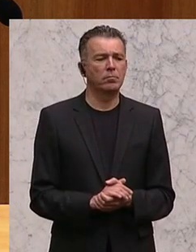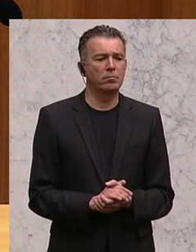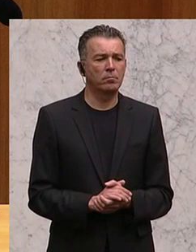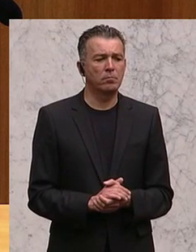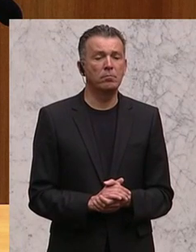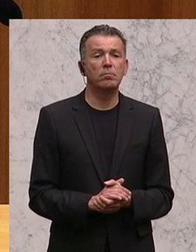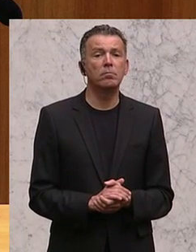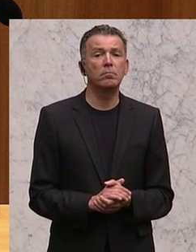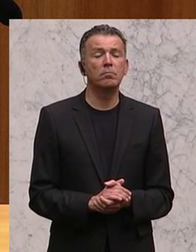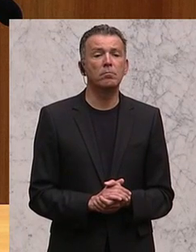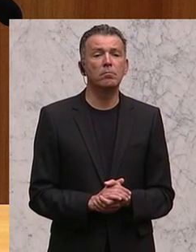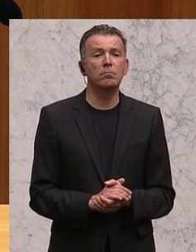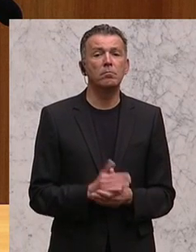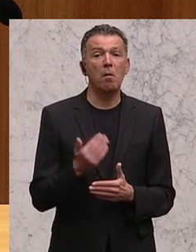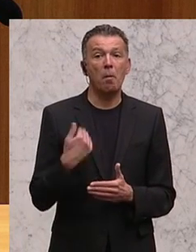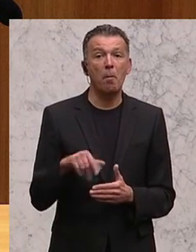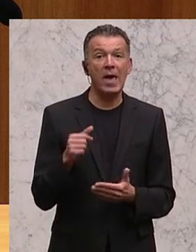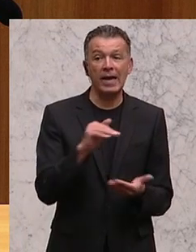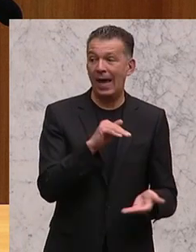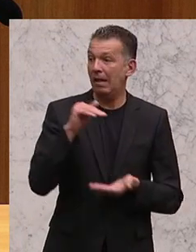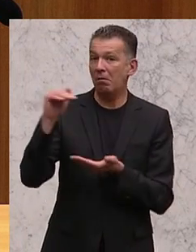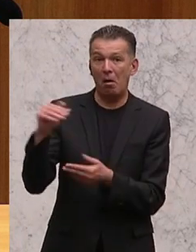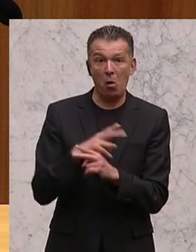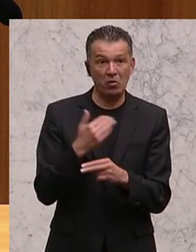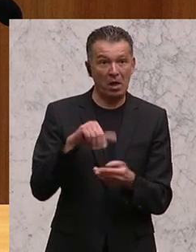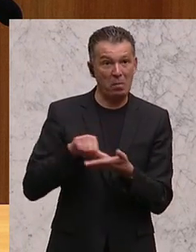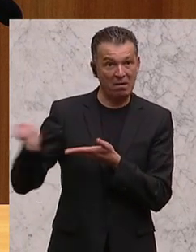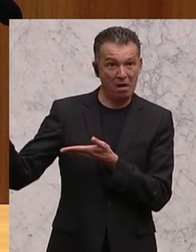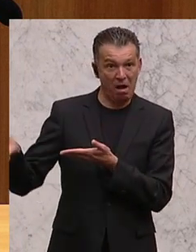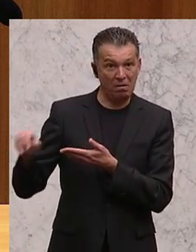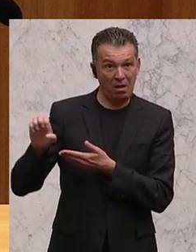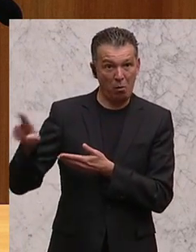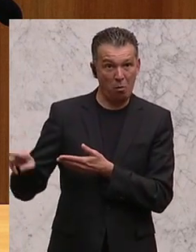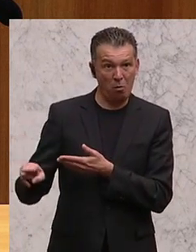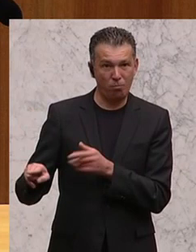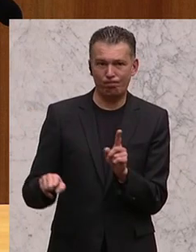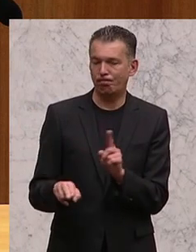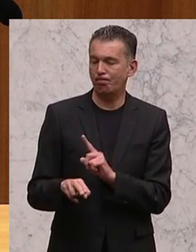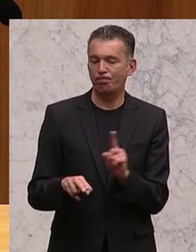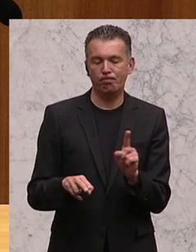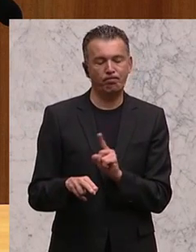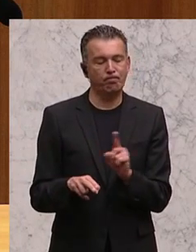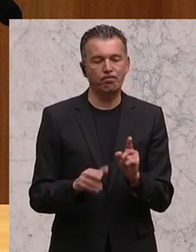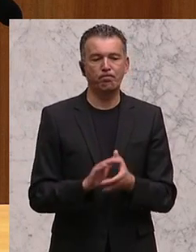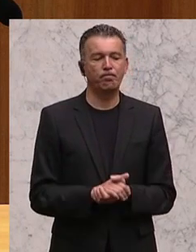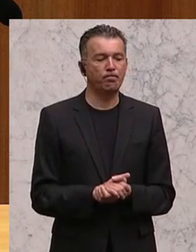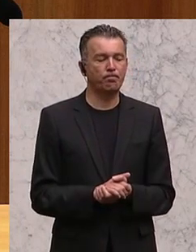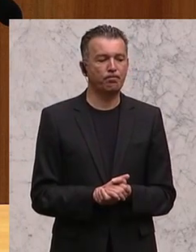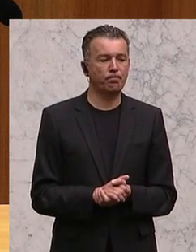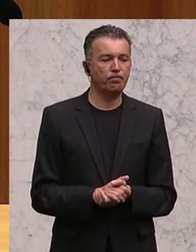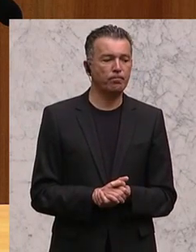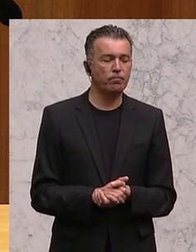zu mehr Beiträgen Österreichs an die Europäische Union kommen. Und